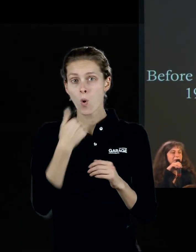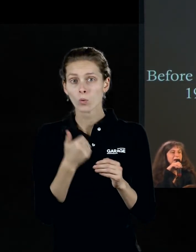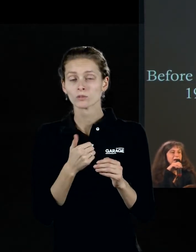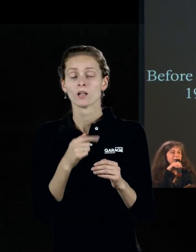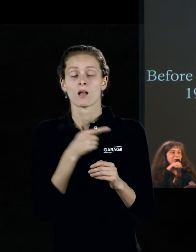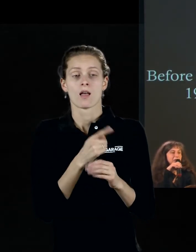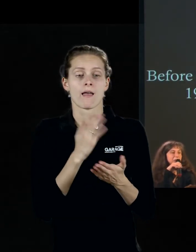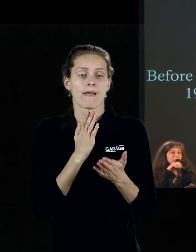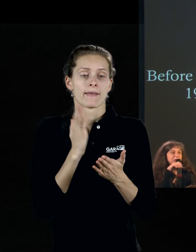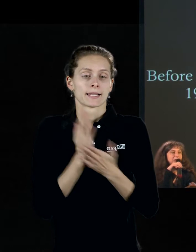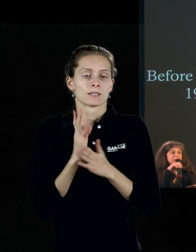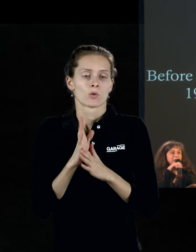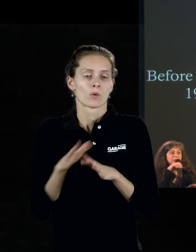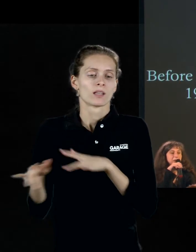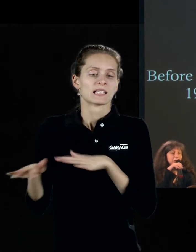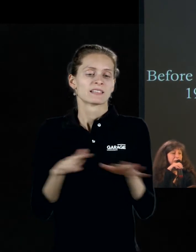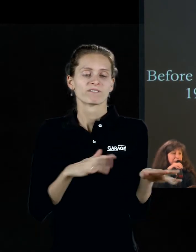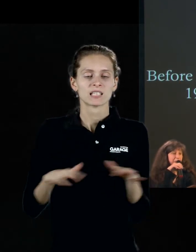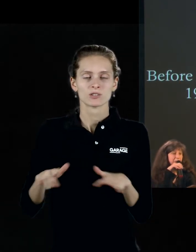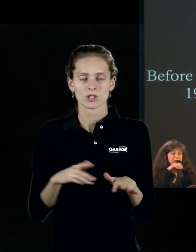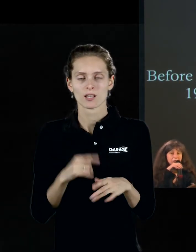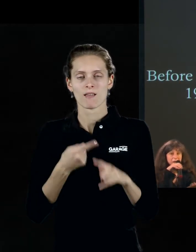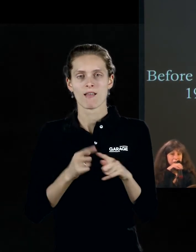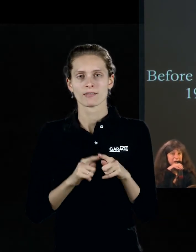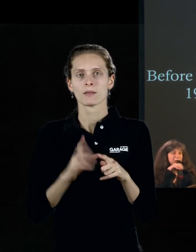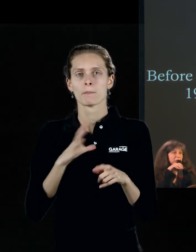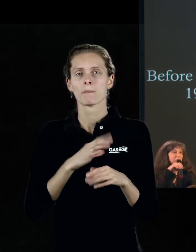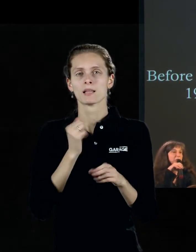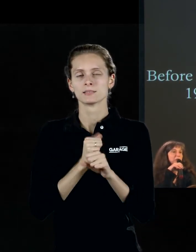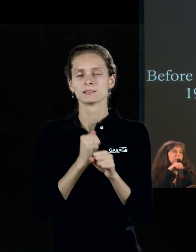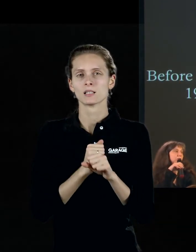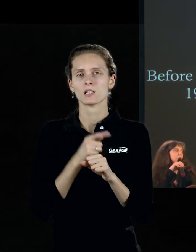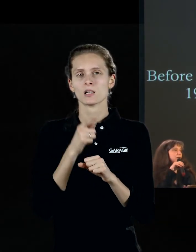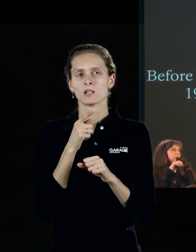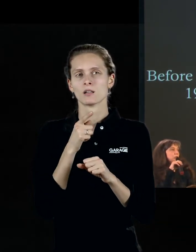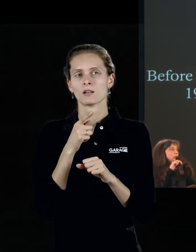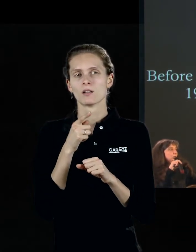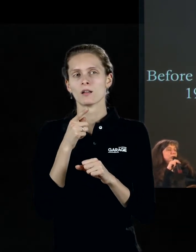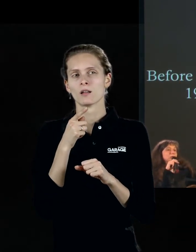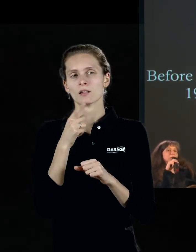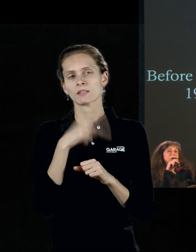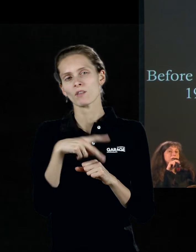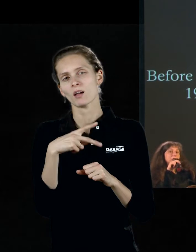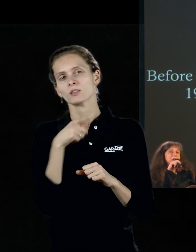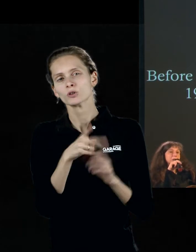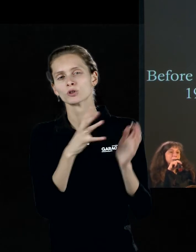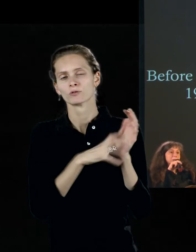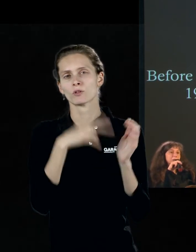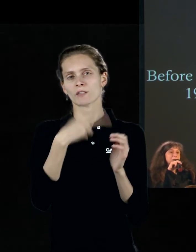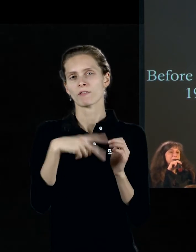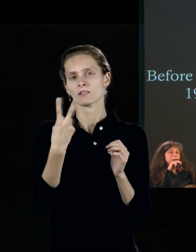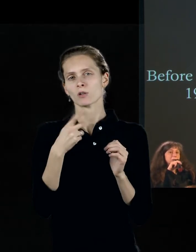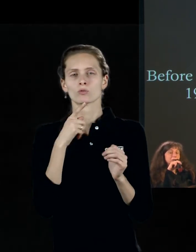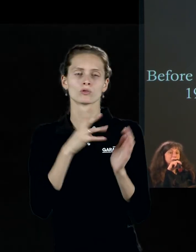движение. Эти вещи были сделаны в 22-23 год, в тот период, когда Клей как раз